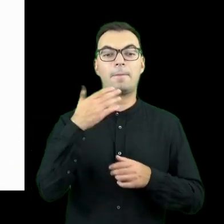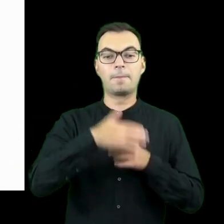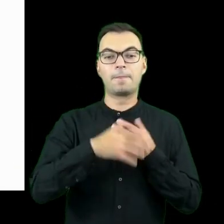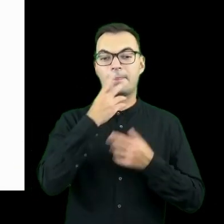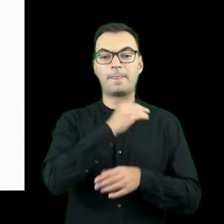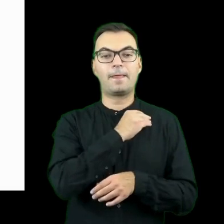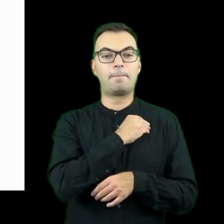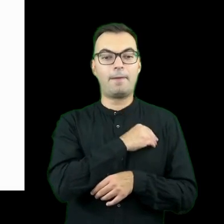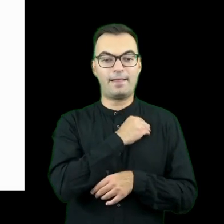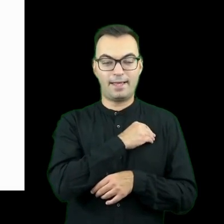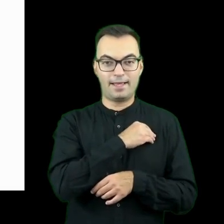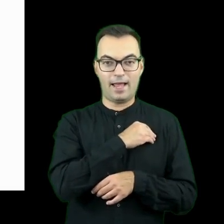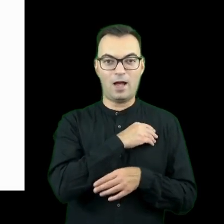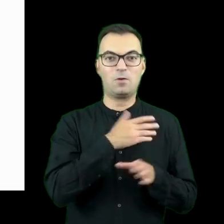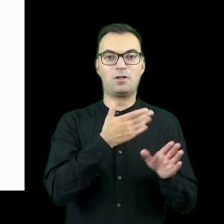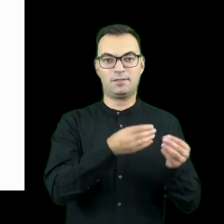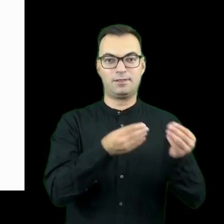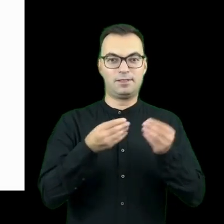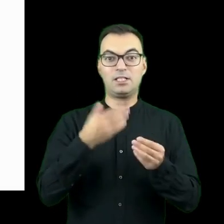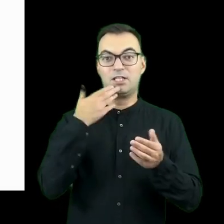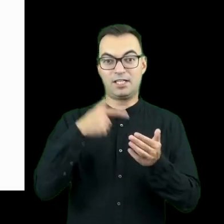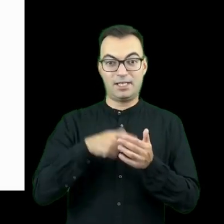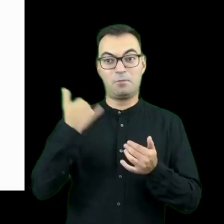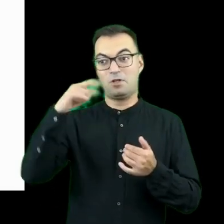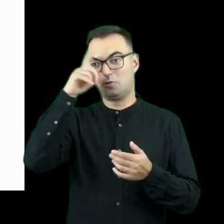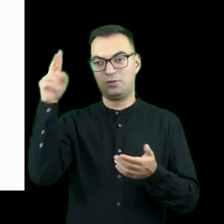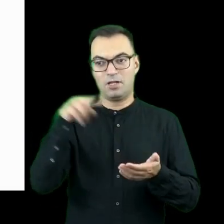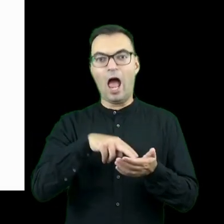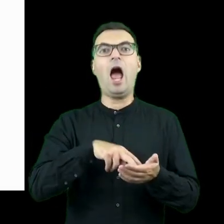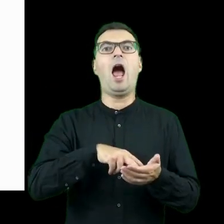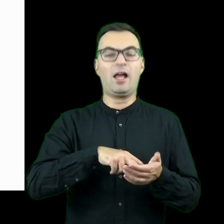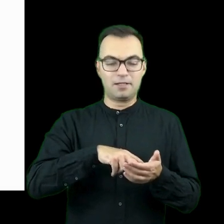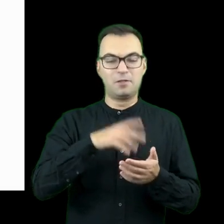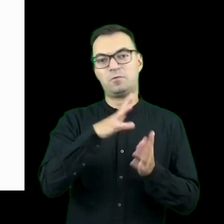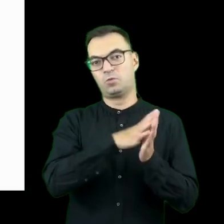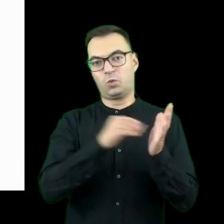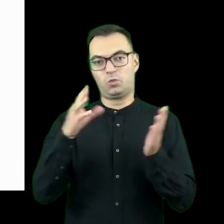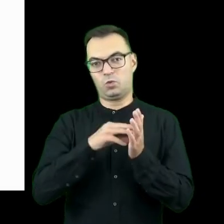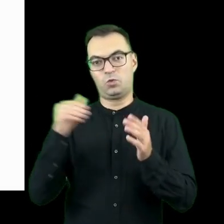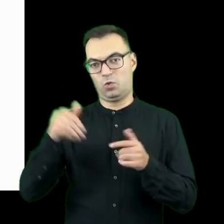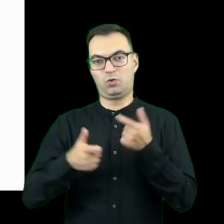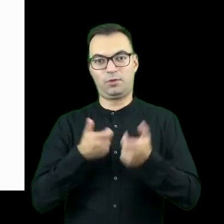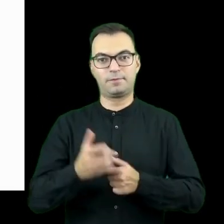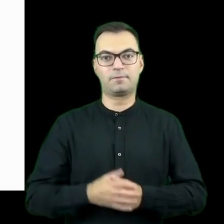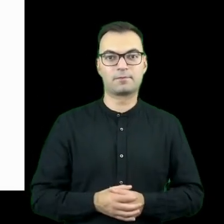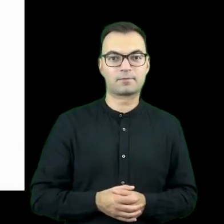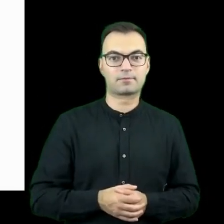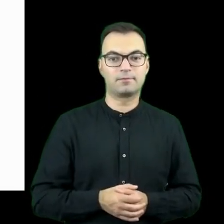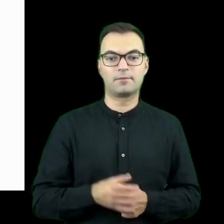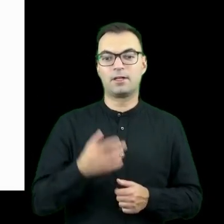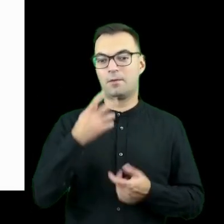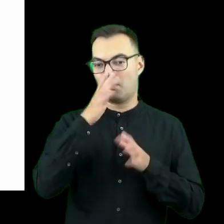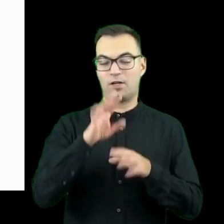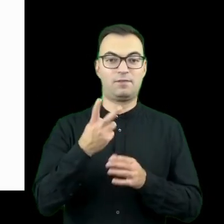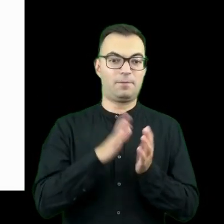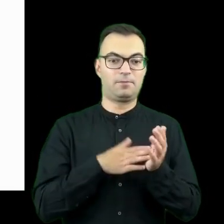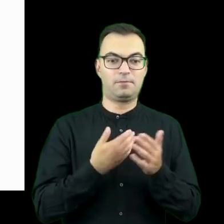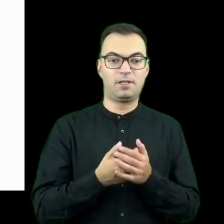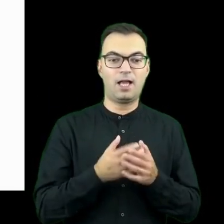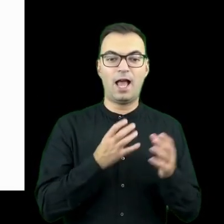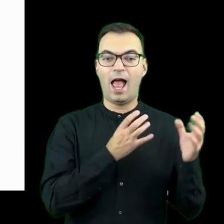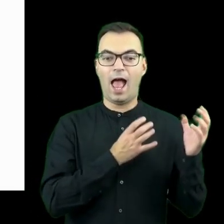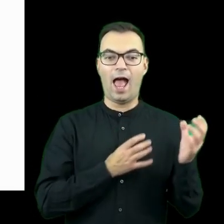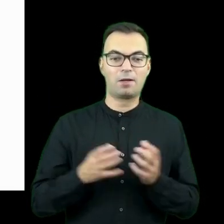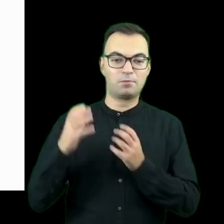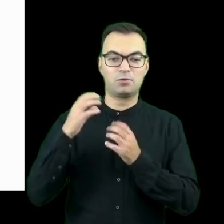materiały, które umożliwiają innym osobom realizowanie podobnej inicjatywy. No i tutaj chętnie przywołam dwa przykłady,